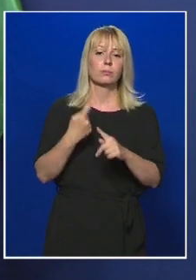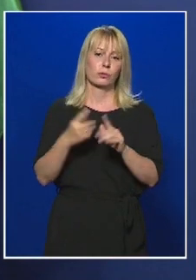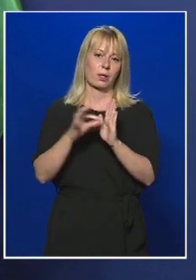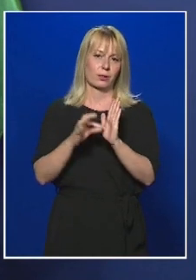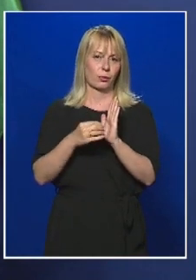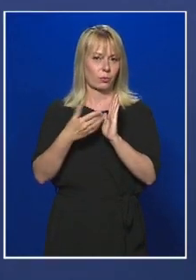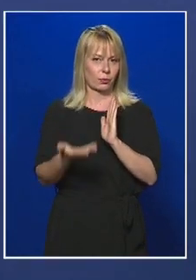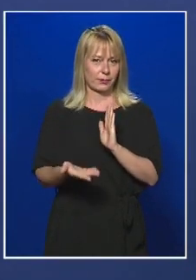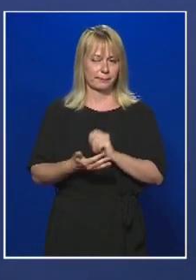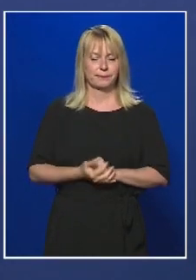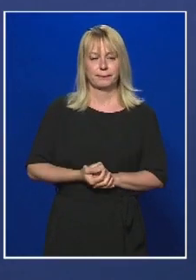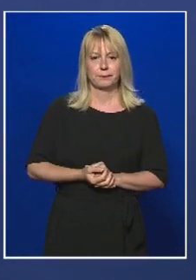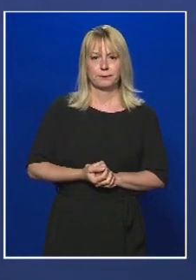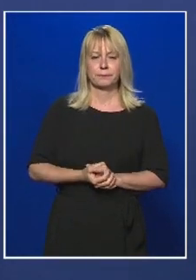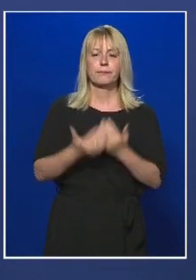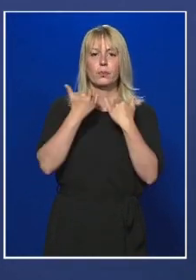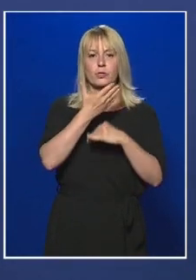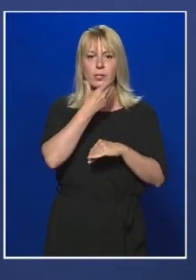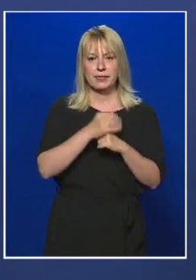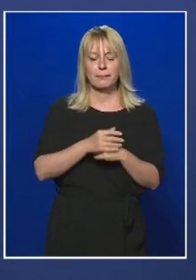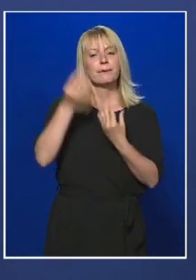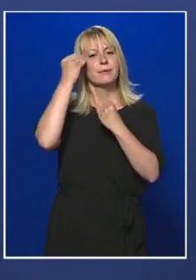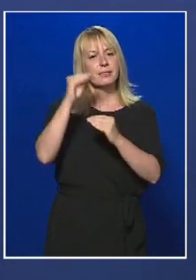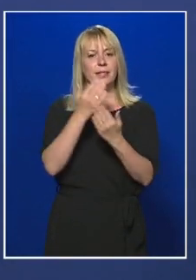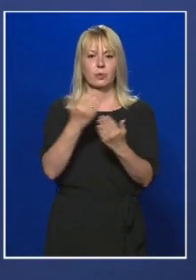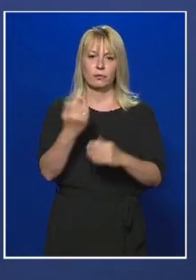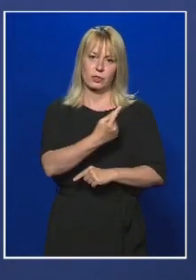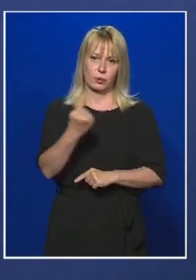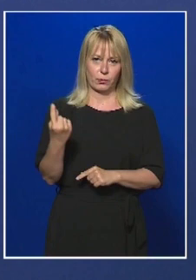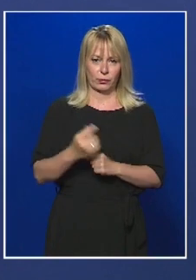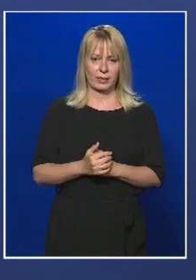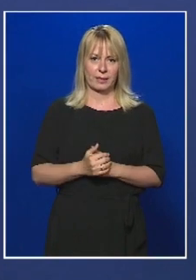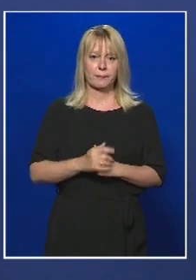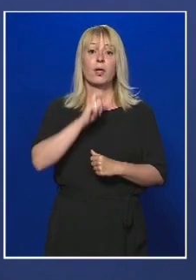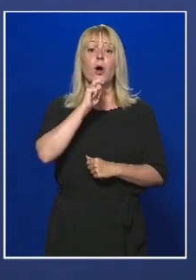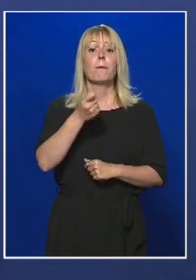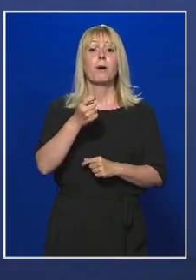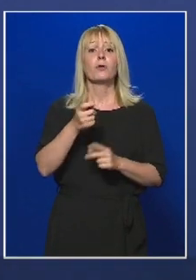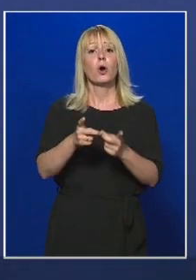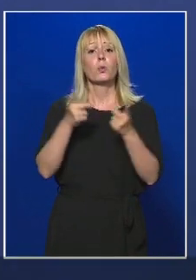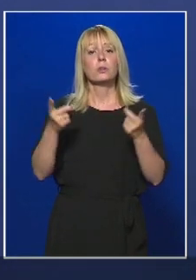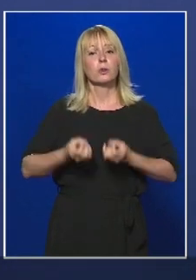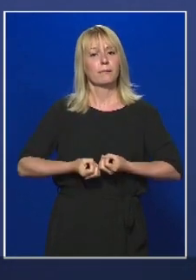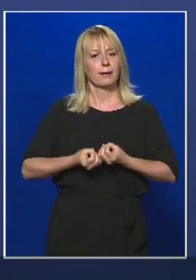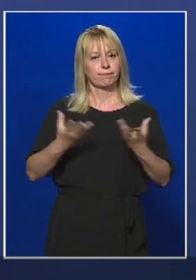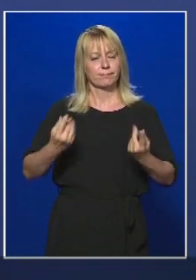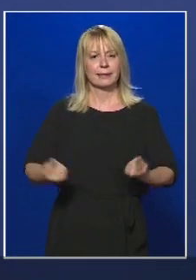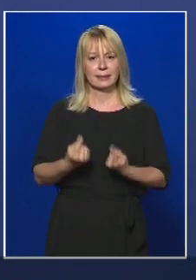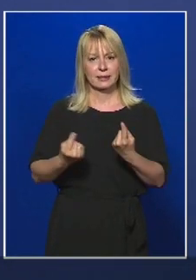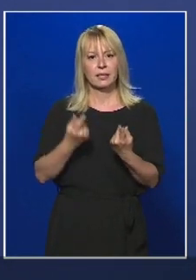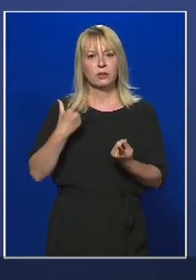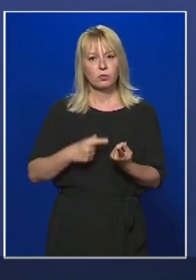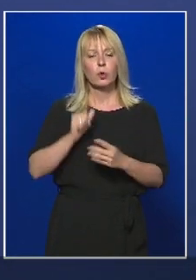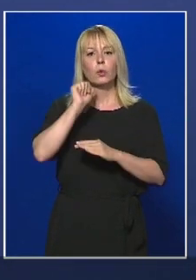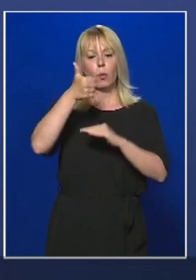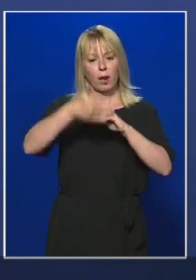adatokról. Köszönöm szépen, tisztelettel üdvözlöm Önöket! A magyar közlönyben kihirdetésre került és a holnapi napon